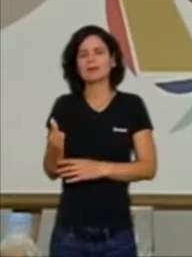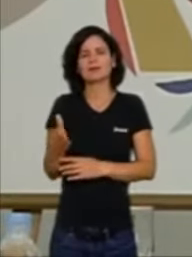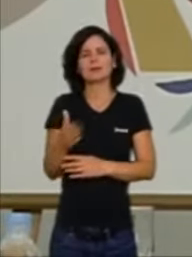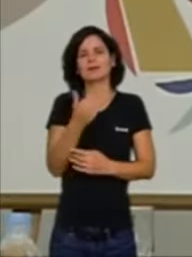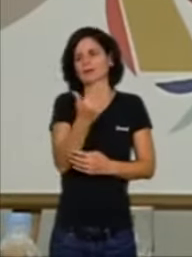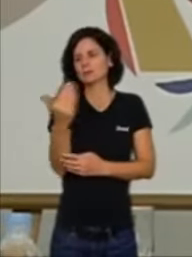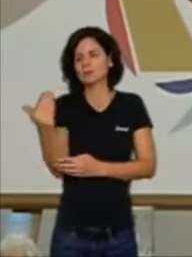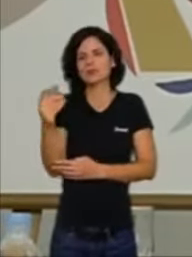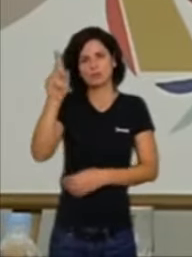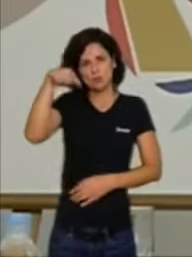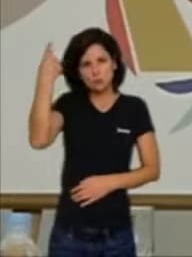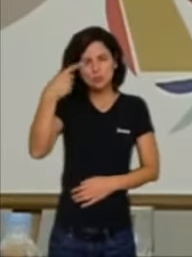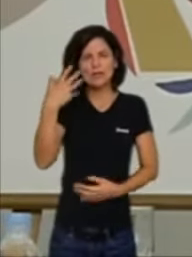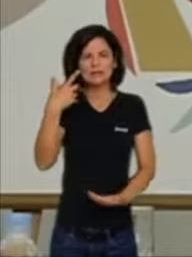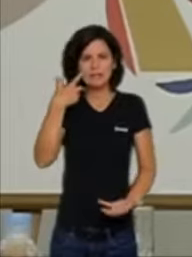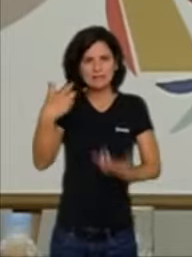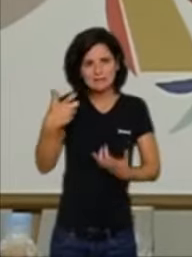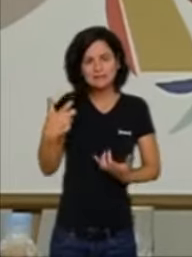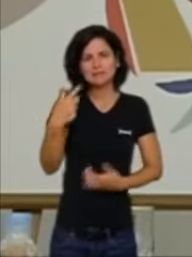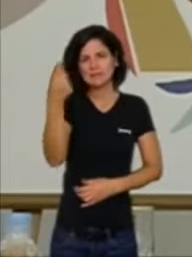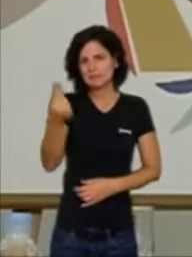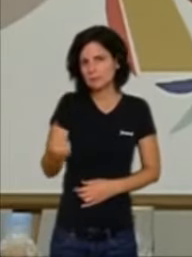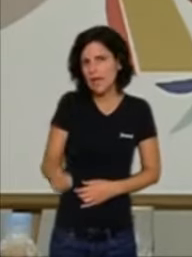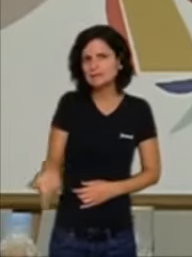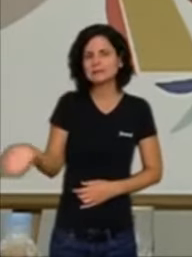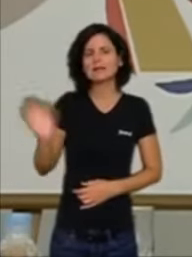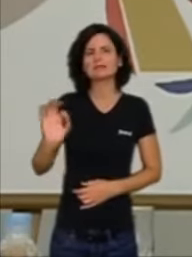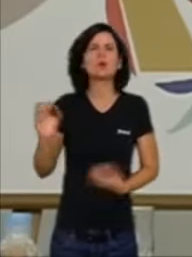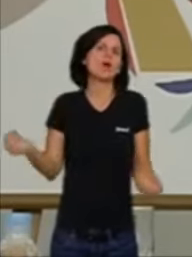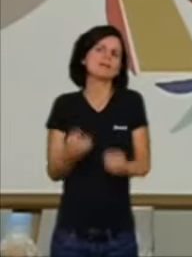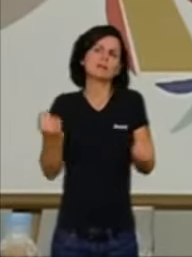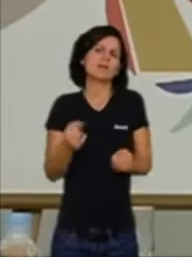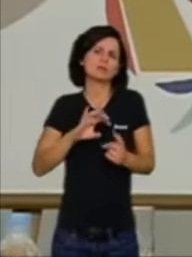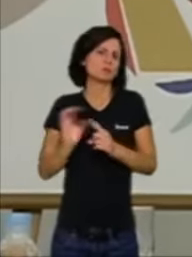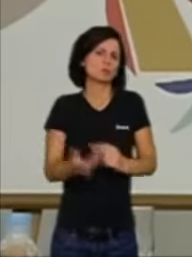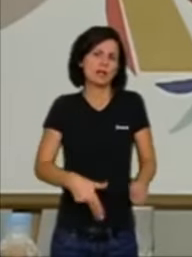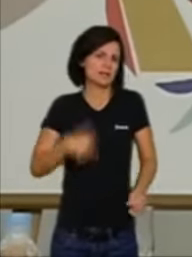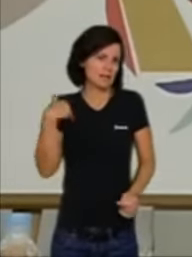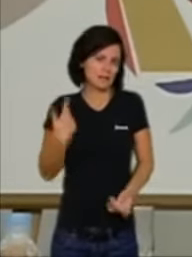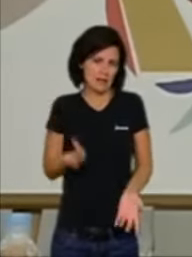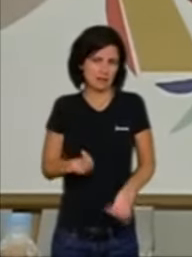només en activitats artístiques, plàstiques, sinó en altres activitats culturals en general que es fan.